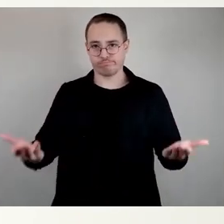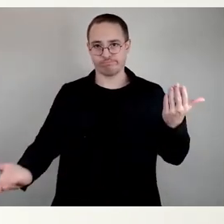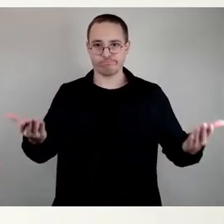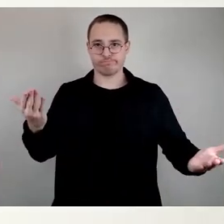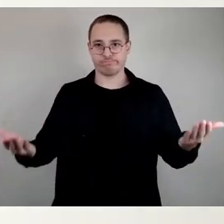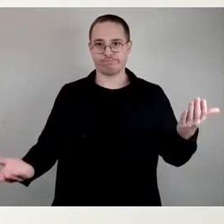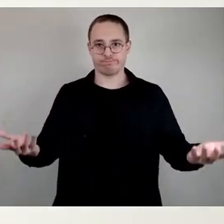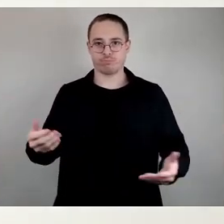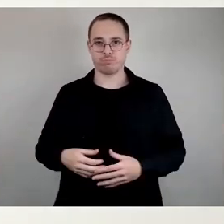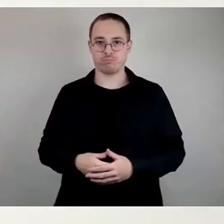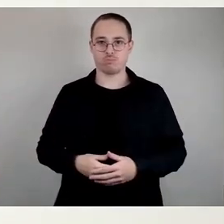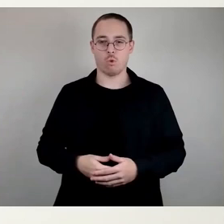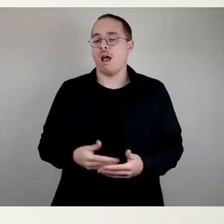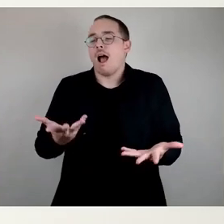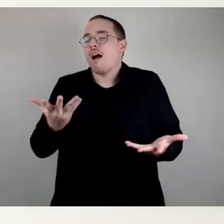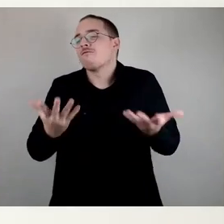Vielleicht sehen wir uns ja trotzdem mal.